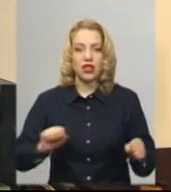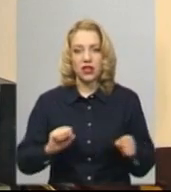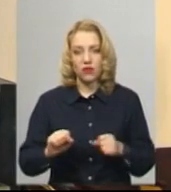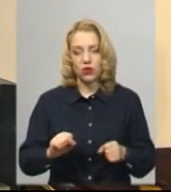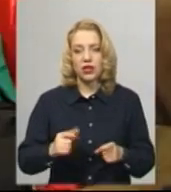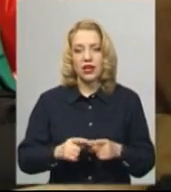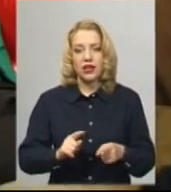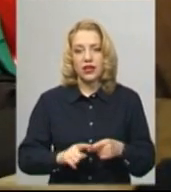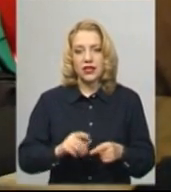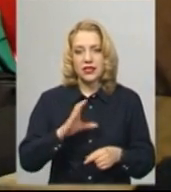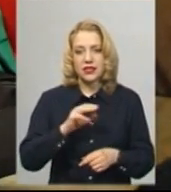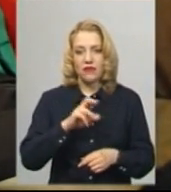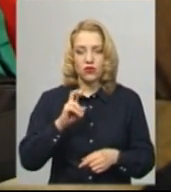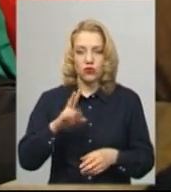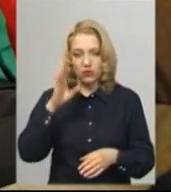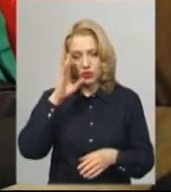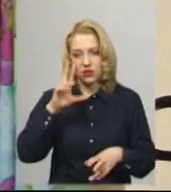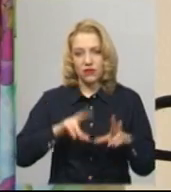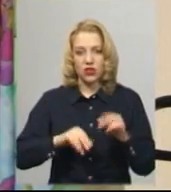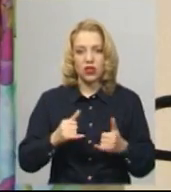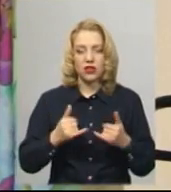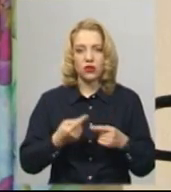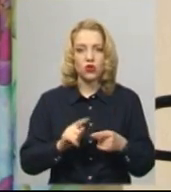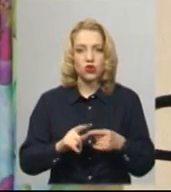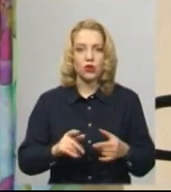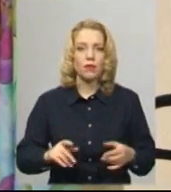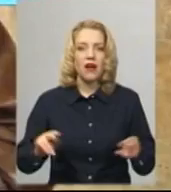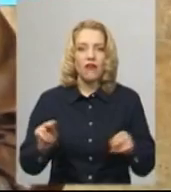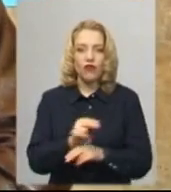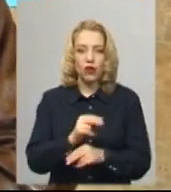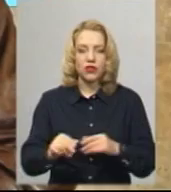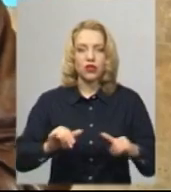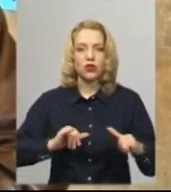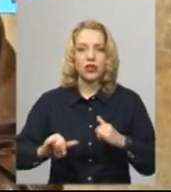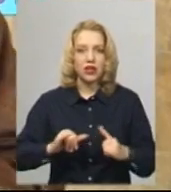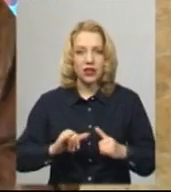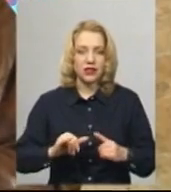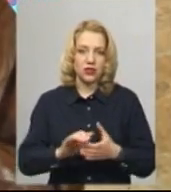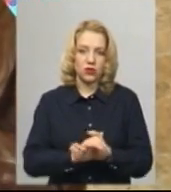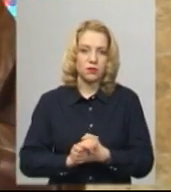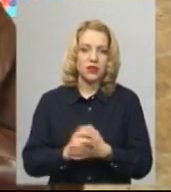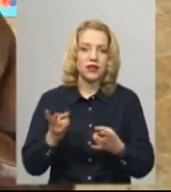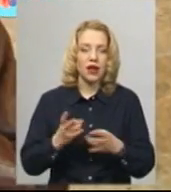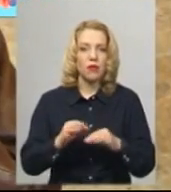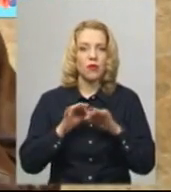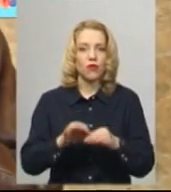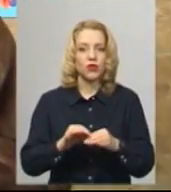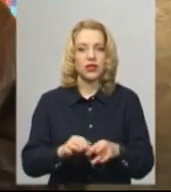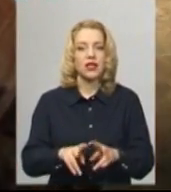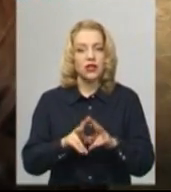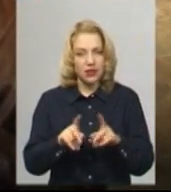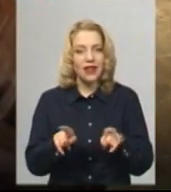з інвалідністю Анатолій Савчук. Чоловік вважає, для того, аби виховати толерантне суспільство, важливо проводити подібні спільні заходи. Сьогодні прийшли